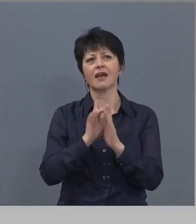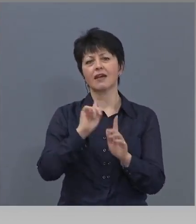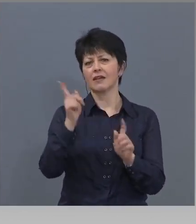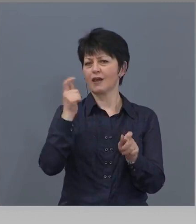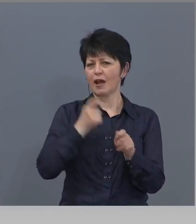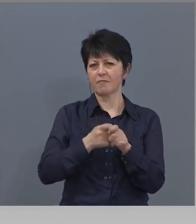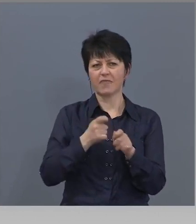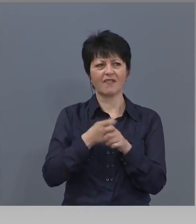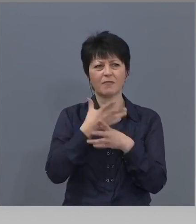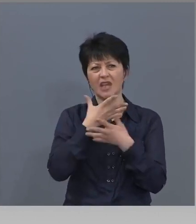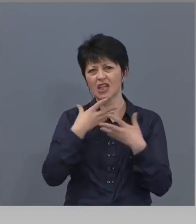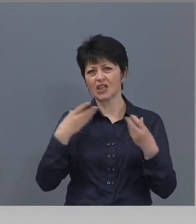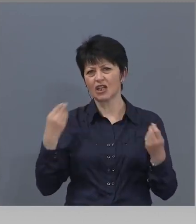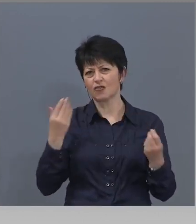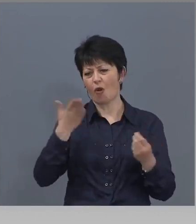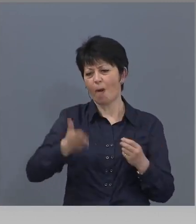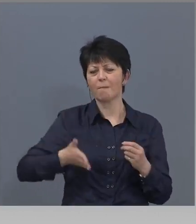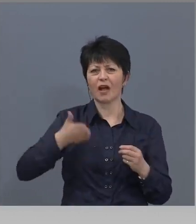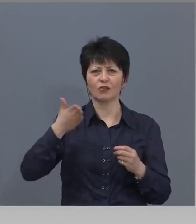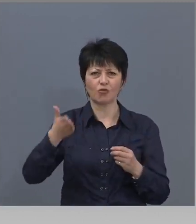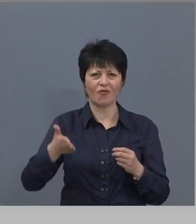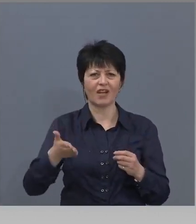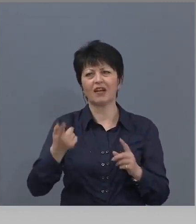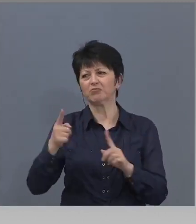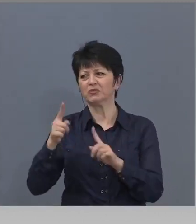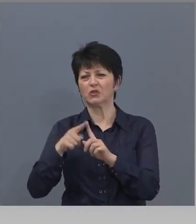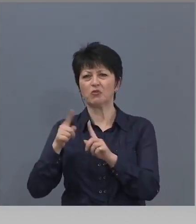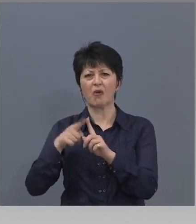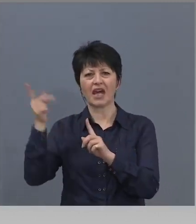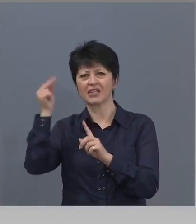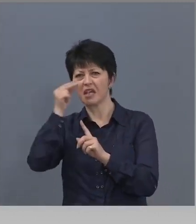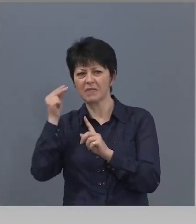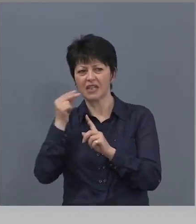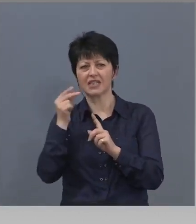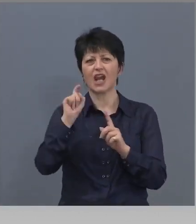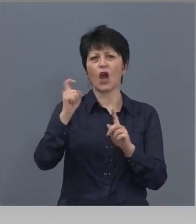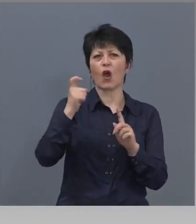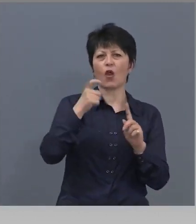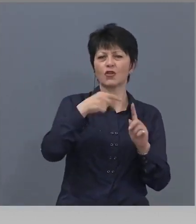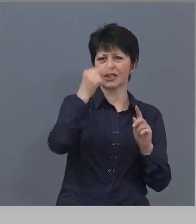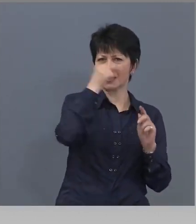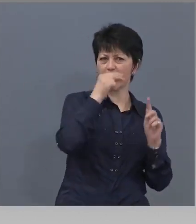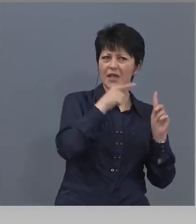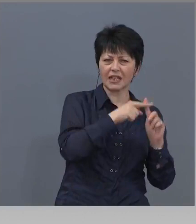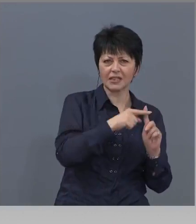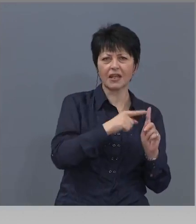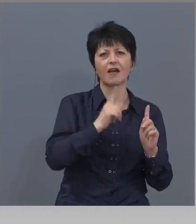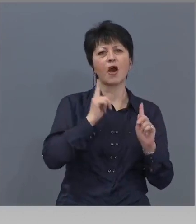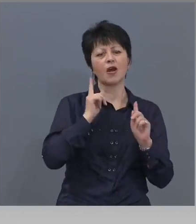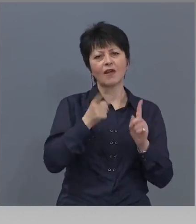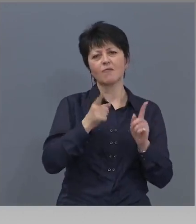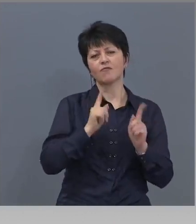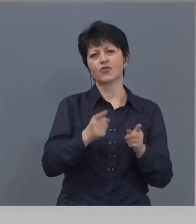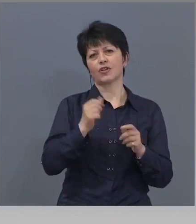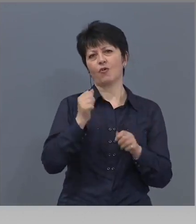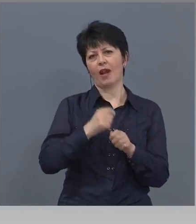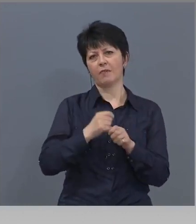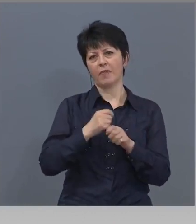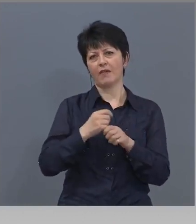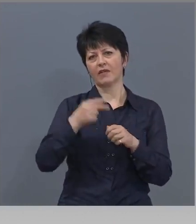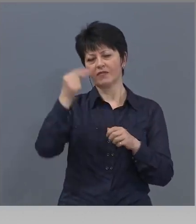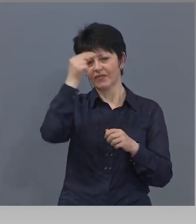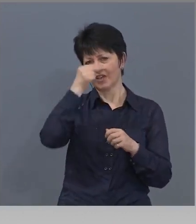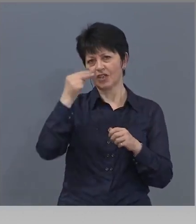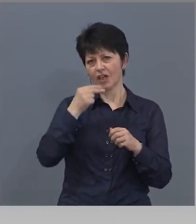Ако не отидем на Гложенския манастир или на Троянския, да не се разсърдат, може това да го направим в църквата. Естествено,